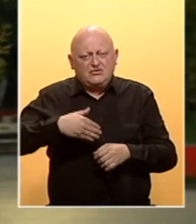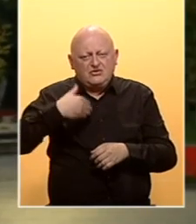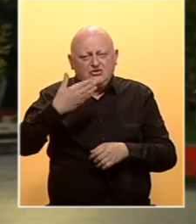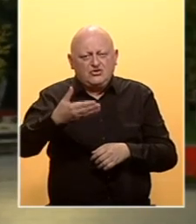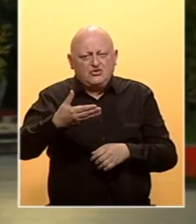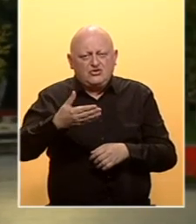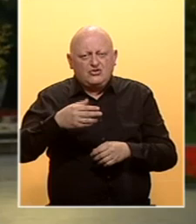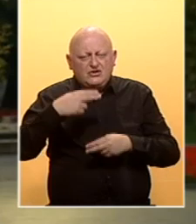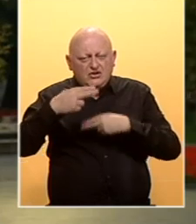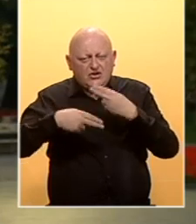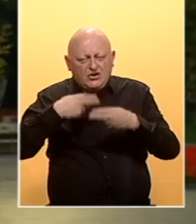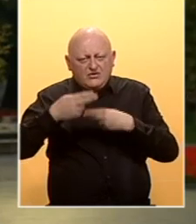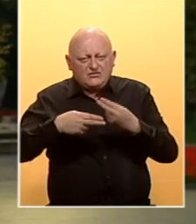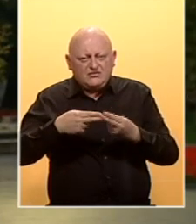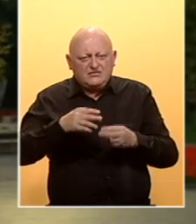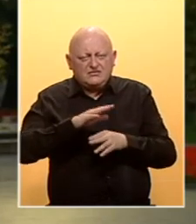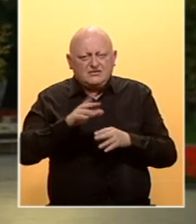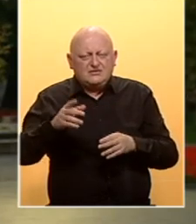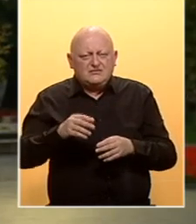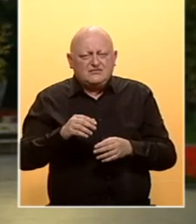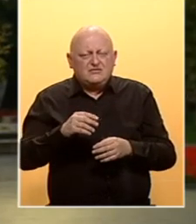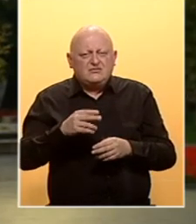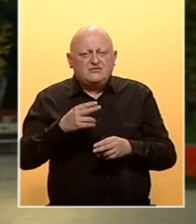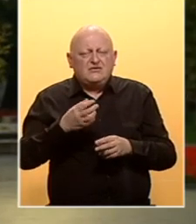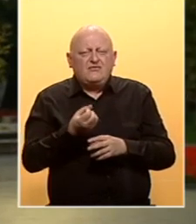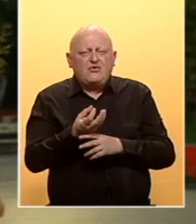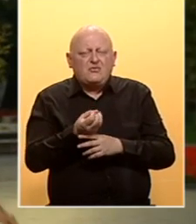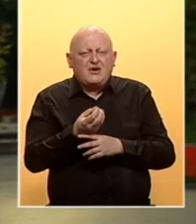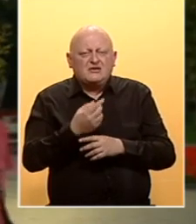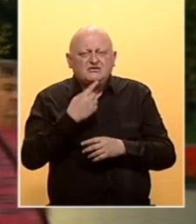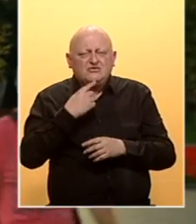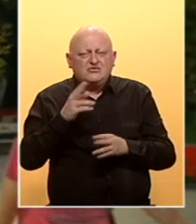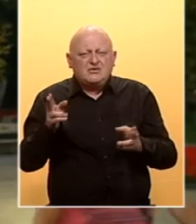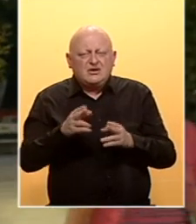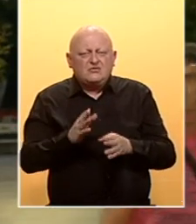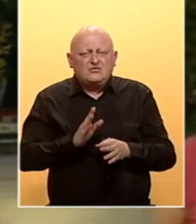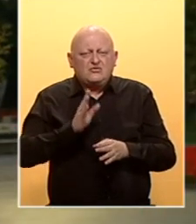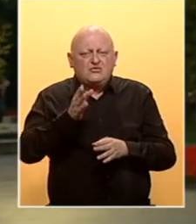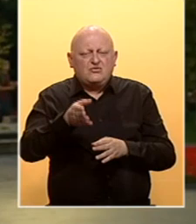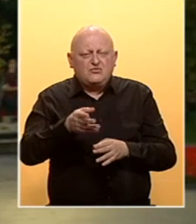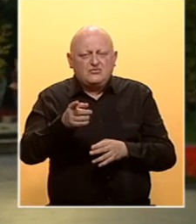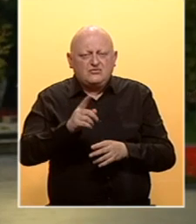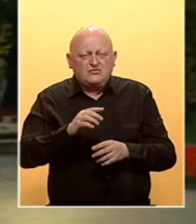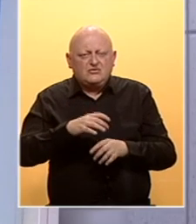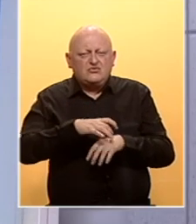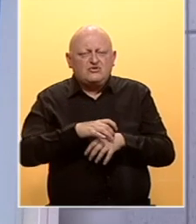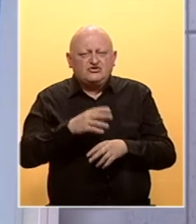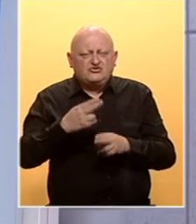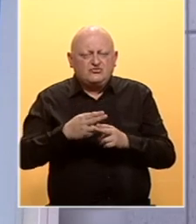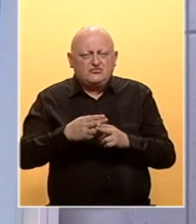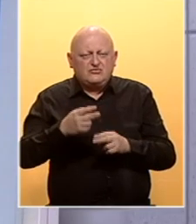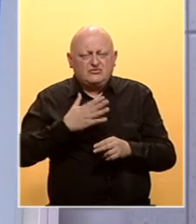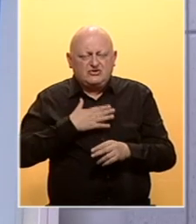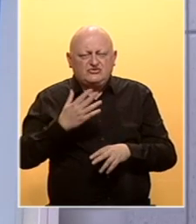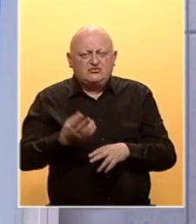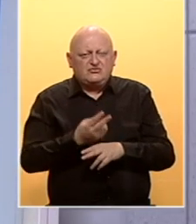revizija, da su ne su sve one činjenice, ali također informacije koje će u proteklom periodu bile dostane kada govorim o samom liječenju pacijenata. I dok